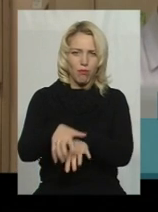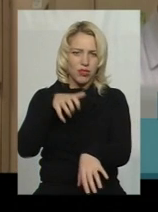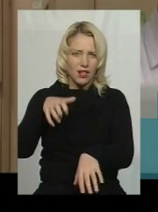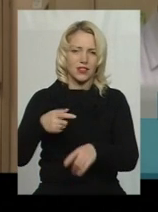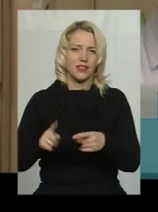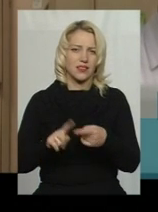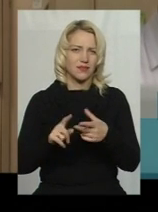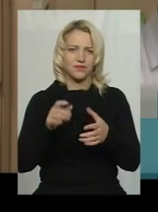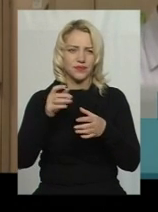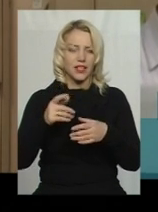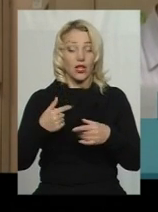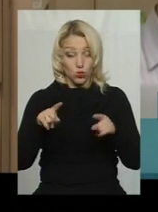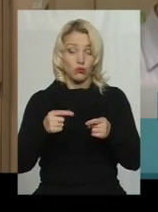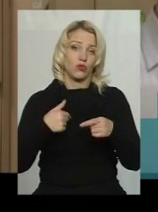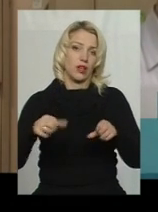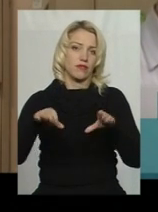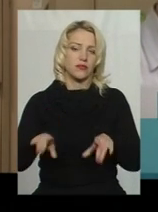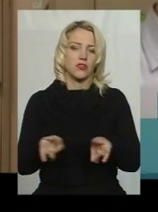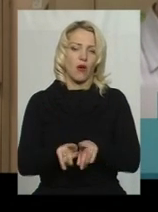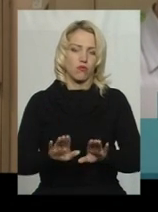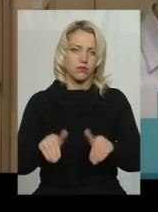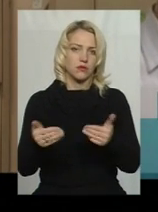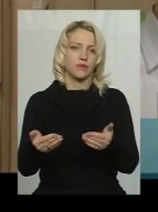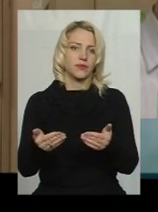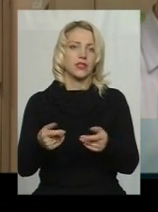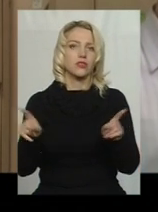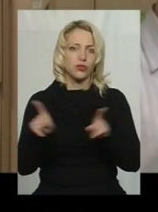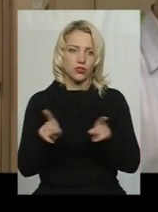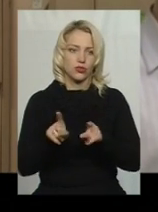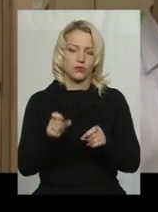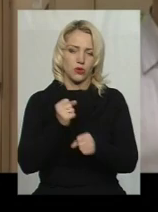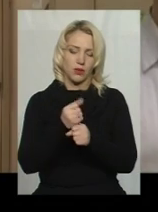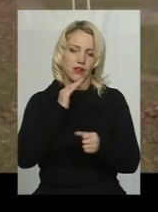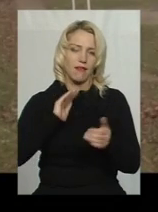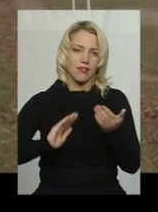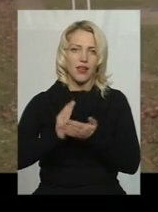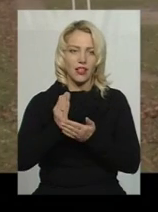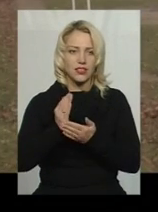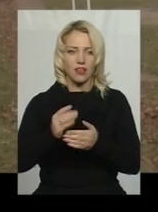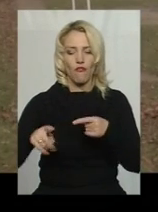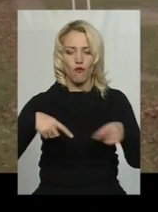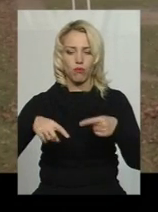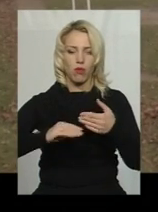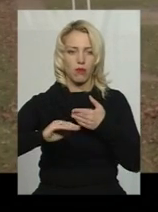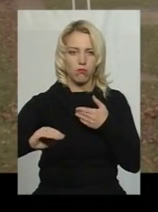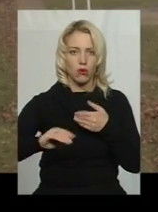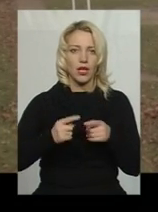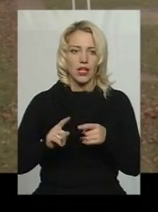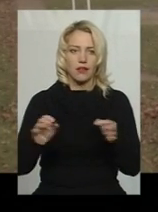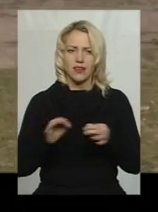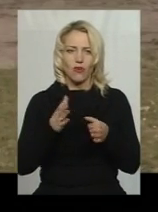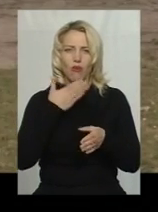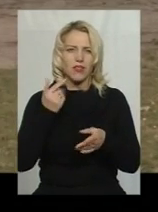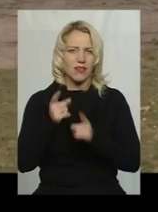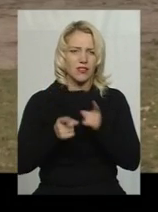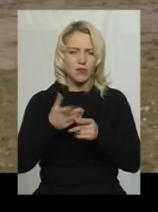тому подібне. Тому я вирішив таку ініціативу запропонувати, щоб у нас зробили якісне футбольне поле. Його ніколи не реконструювали, не